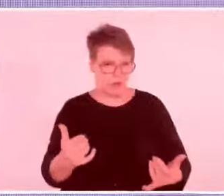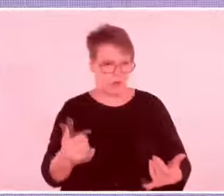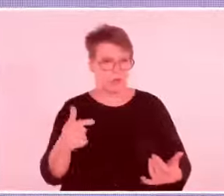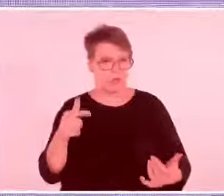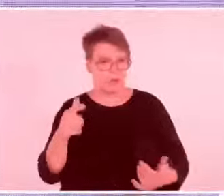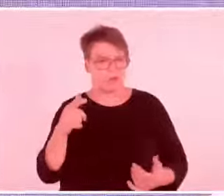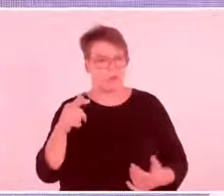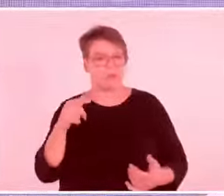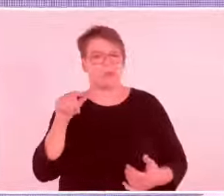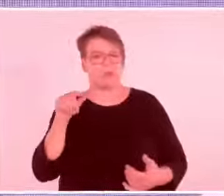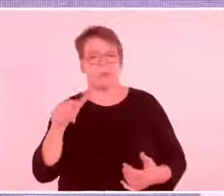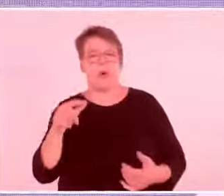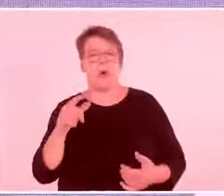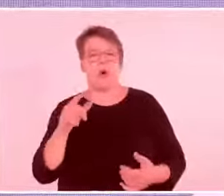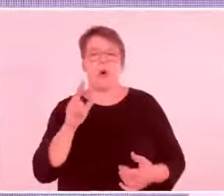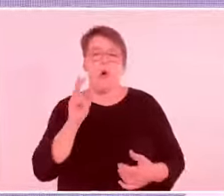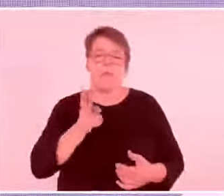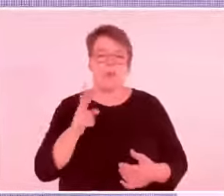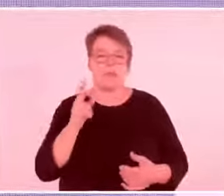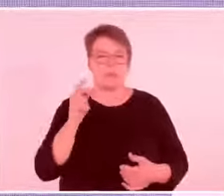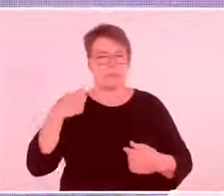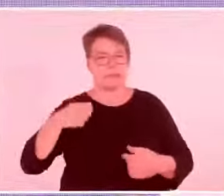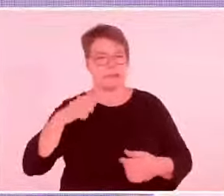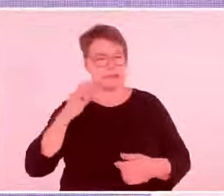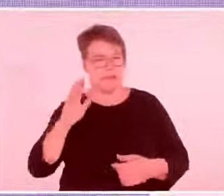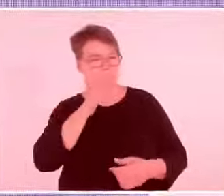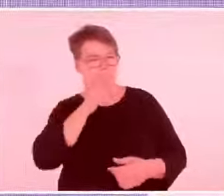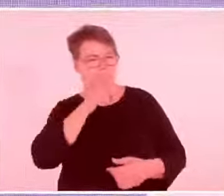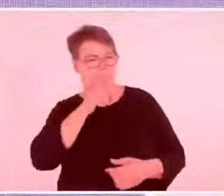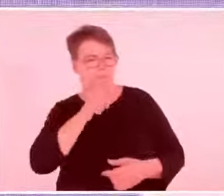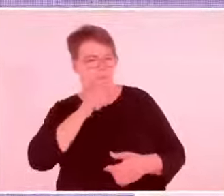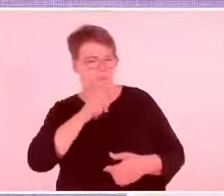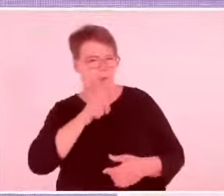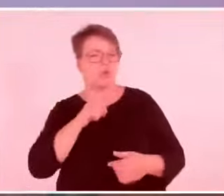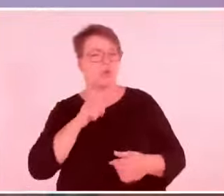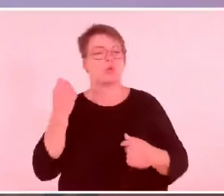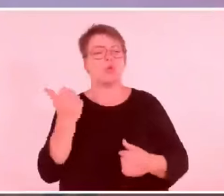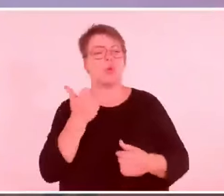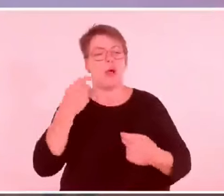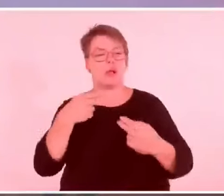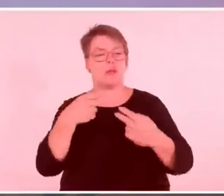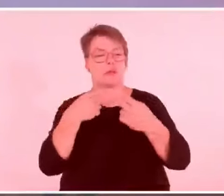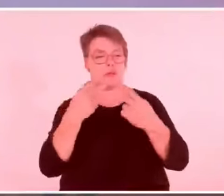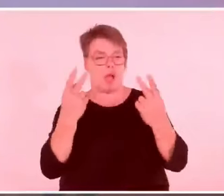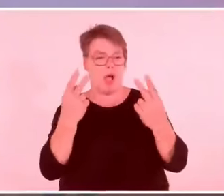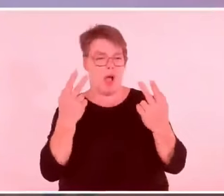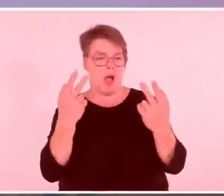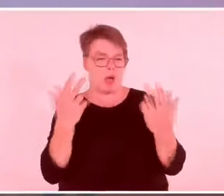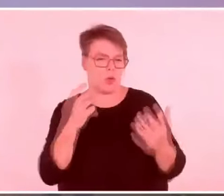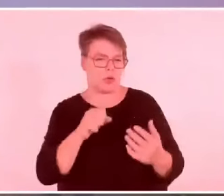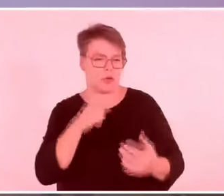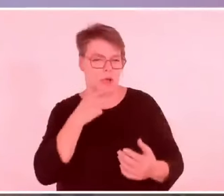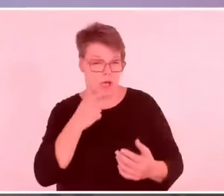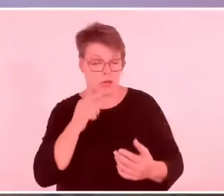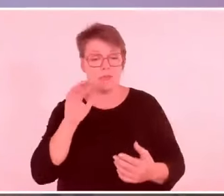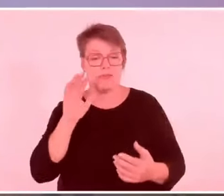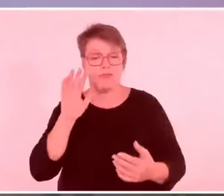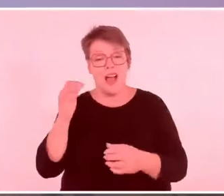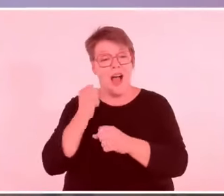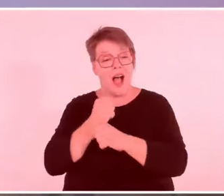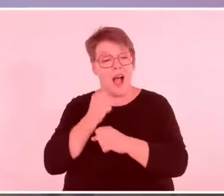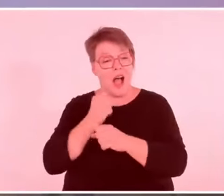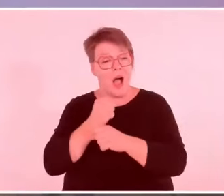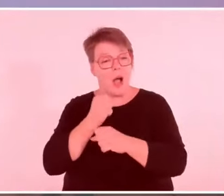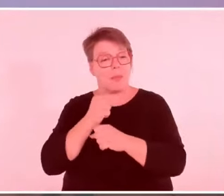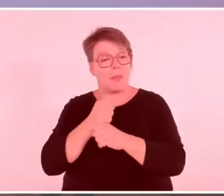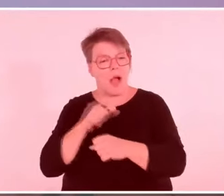Mit Hegel, mit Karl Marx, aber auch der Franzose Jacques Lacan hat seine Texte sehr stark beeinflusst. Und von diesen Texten gibt es